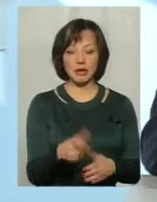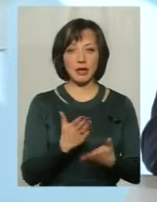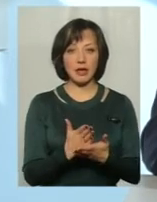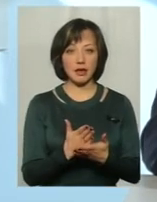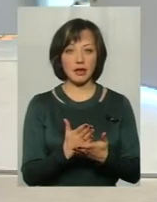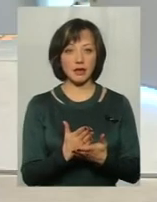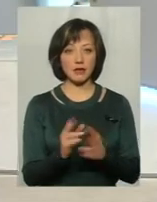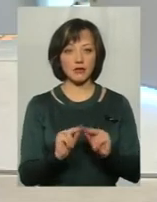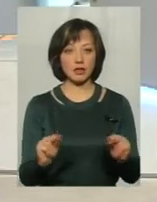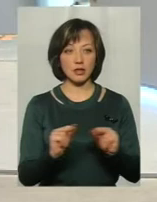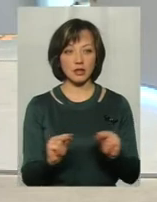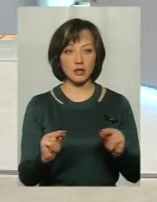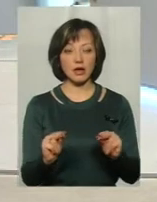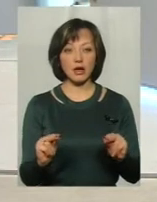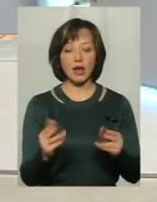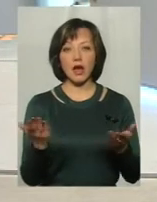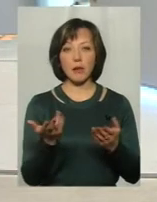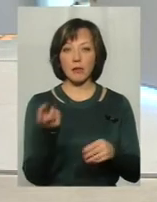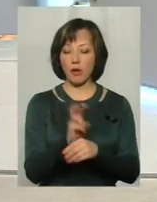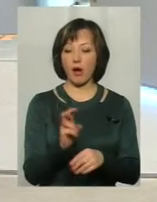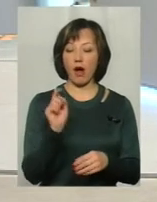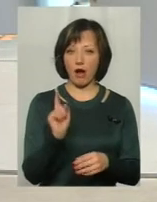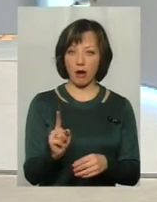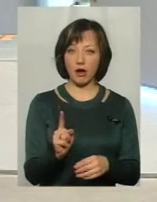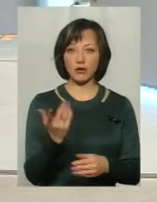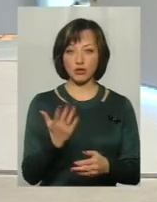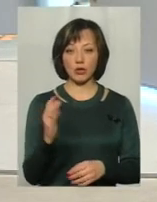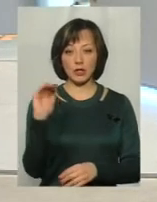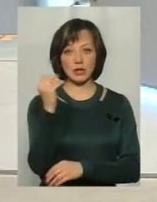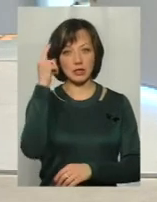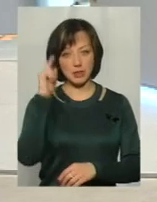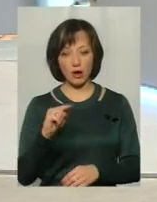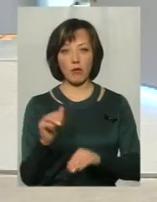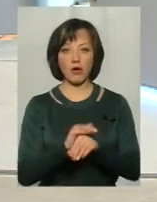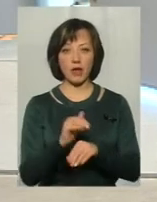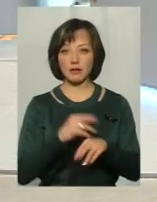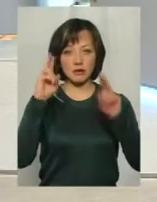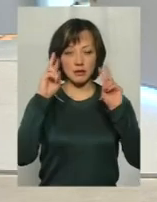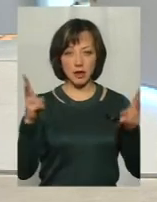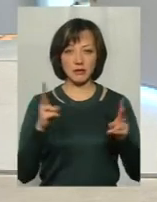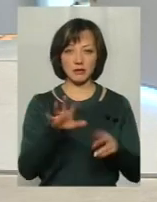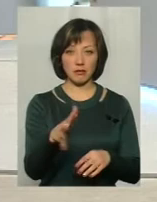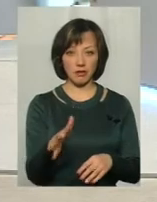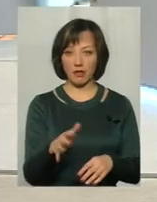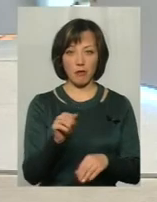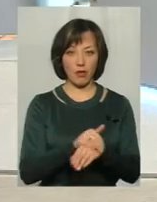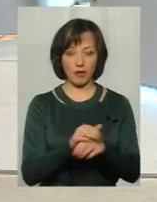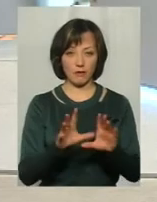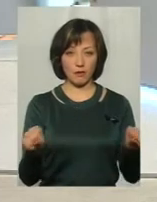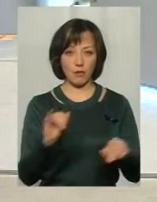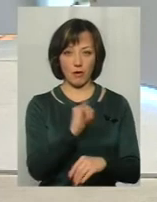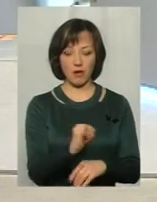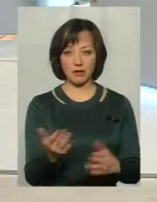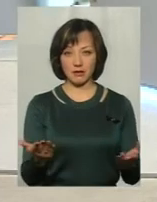Є, наприклад, ті вчителі, які приходять і так, ага, якщо учень знає, значить він молодець, якщо він не знає, значить він не молодець, все, він